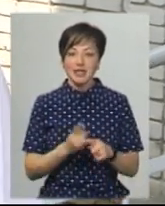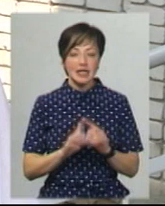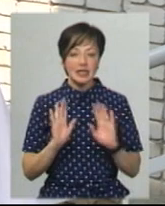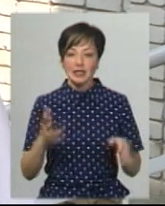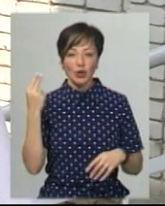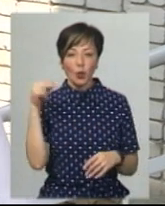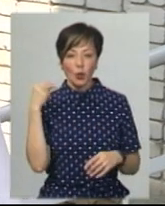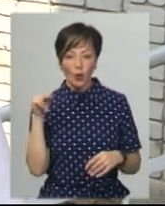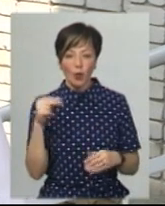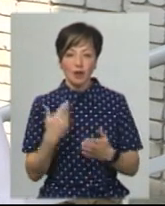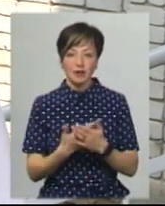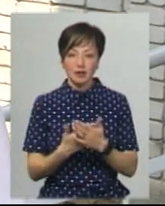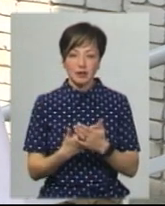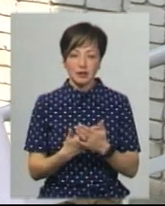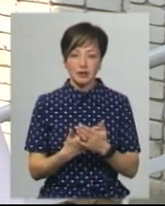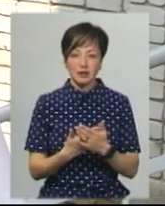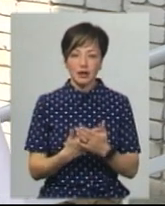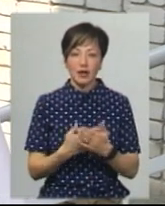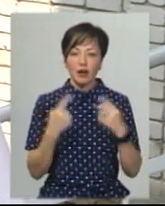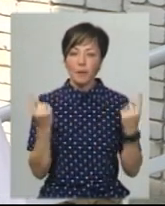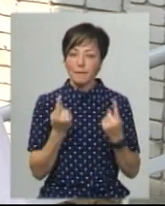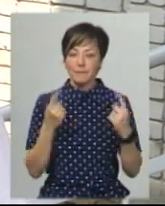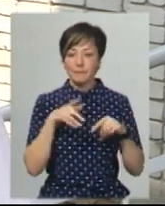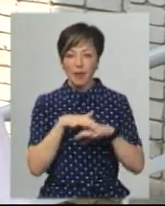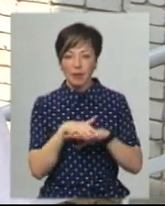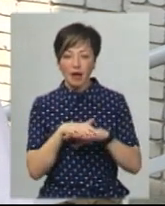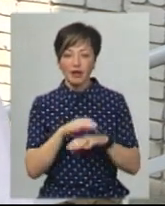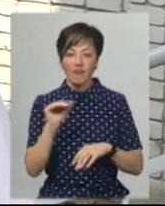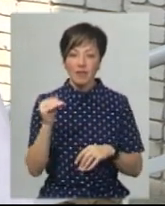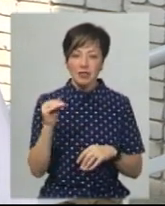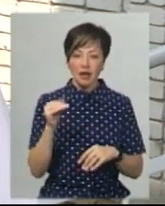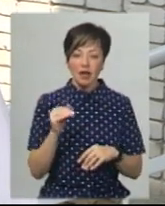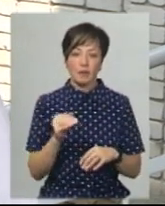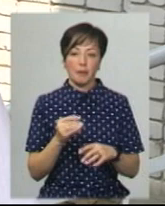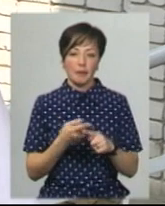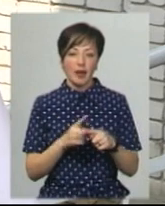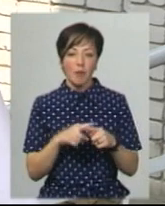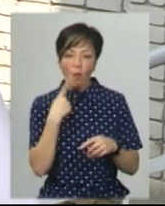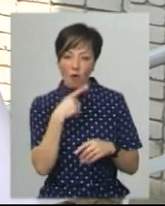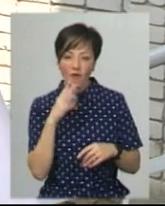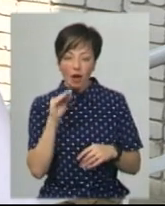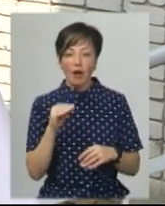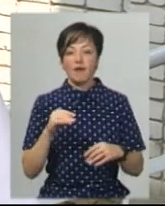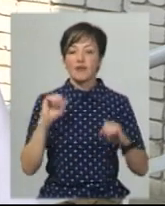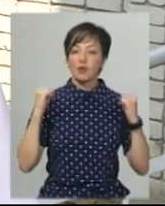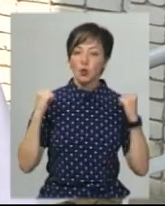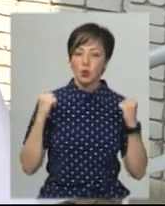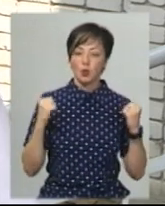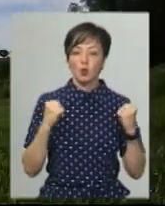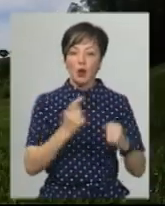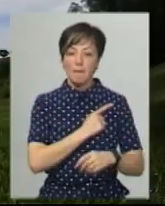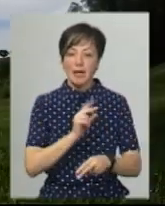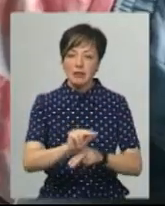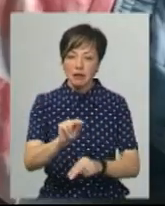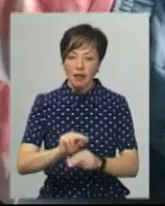уроки, класичні уроки математики, фізики, але й уроки фізкультури, майстер